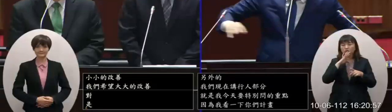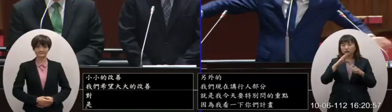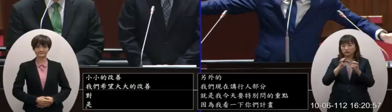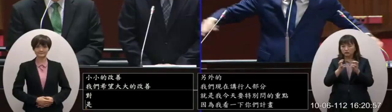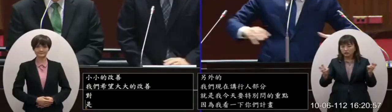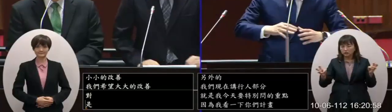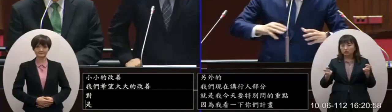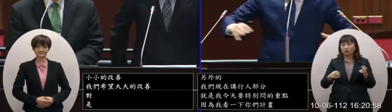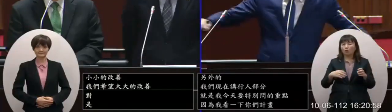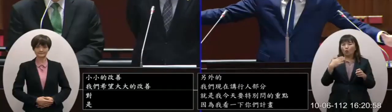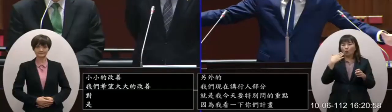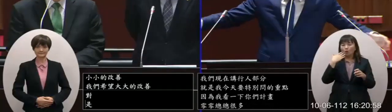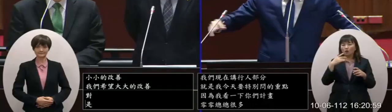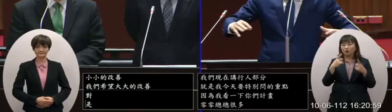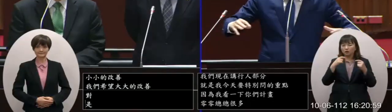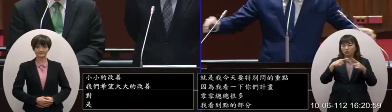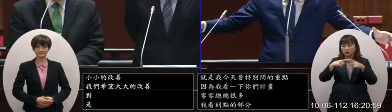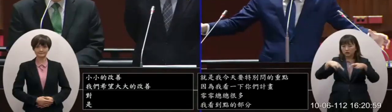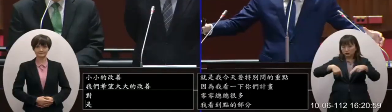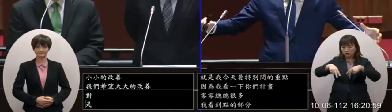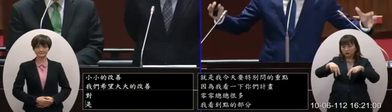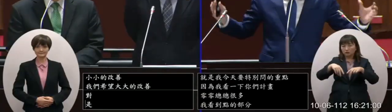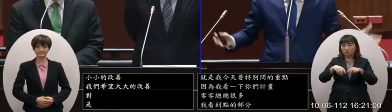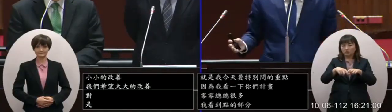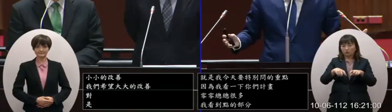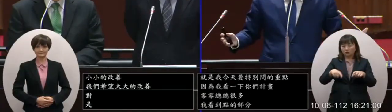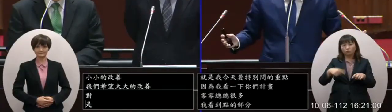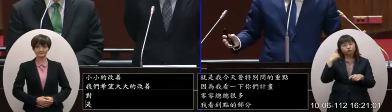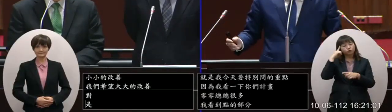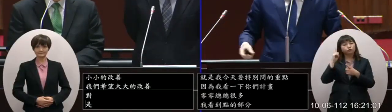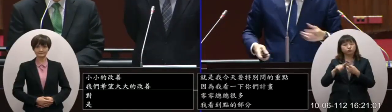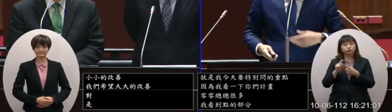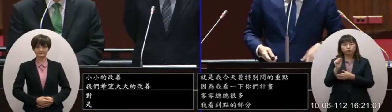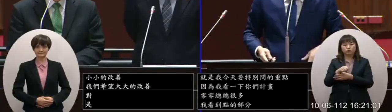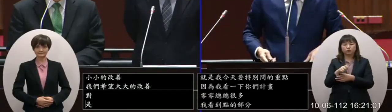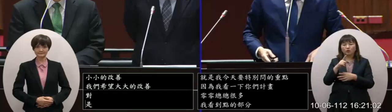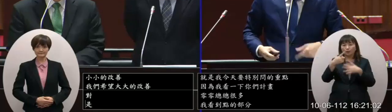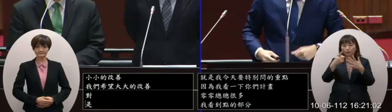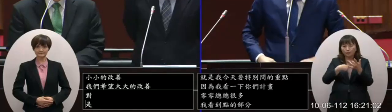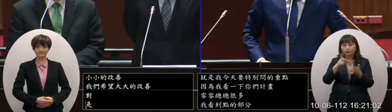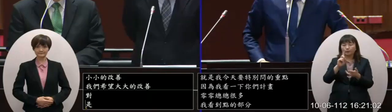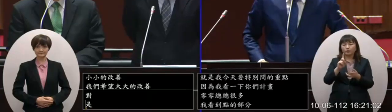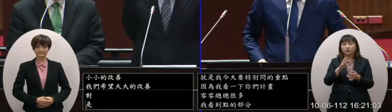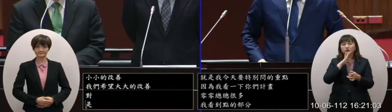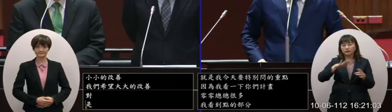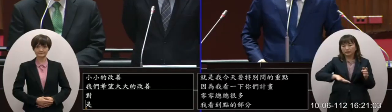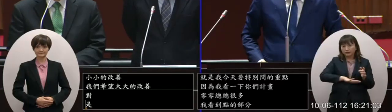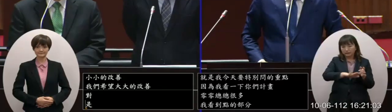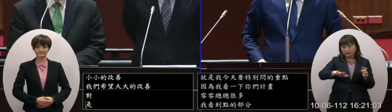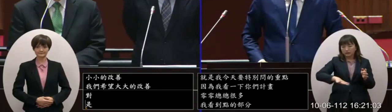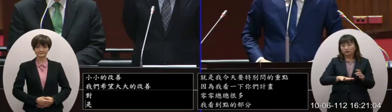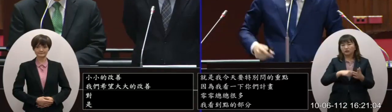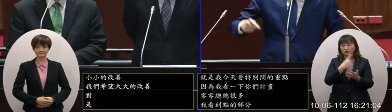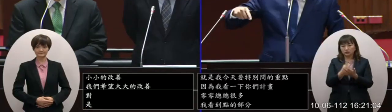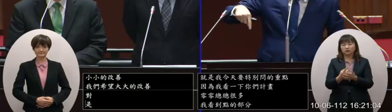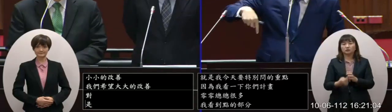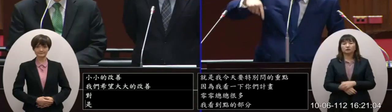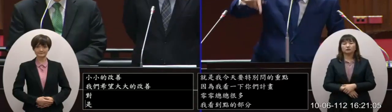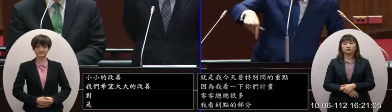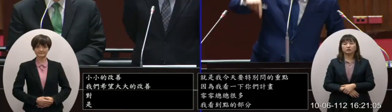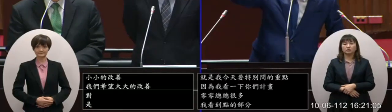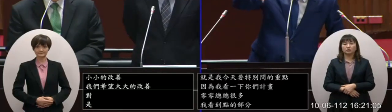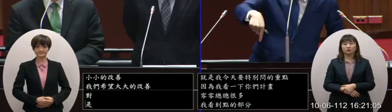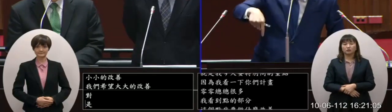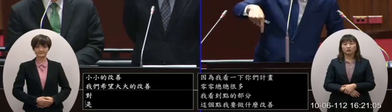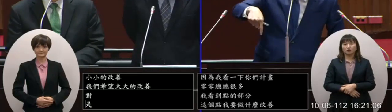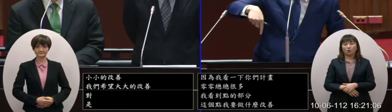的部分我會條所謂人心道的改善我會同意可是你們缺的是什麼面白白講你